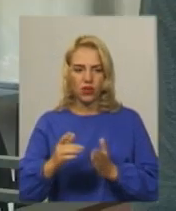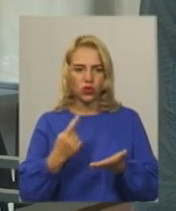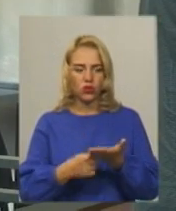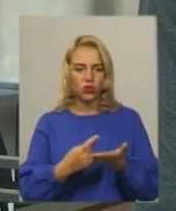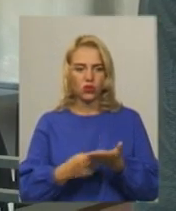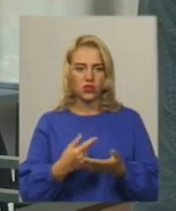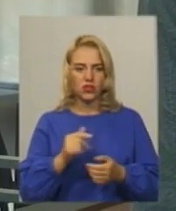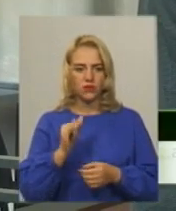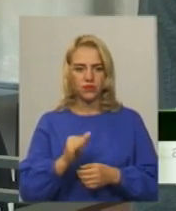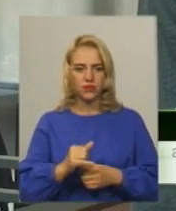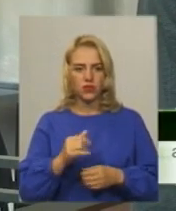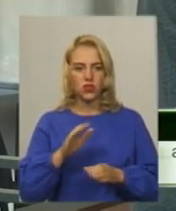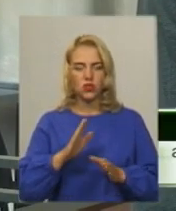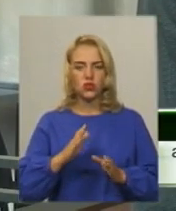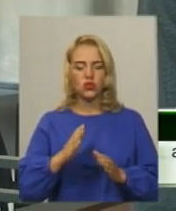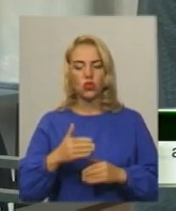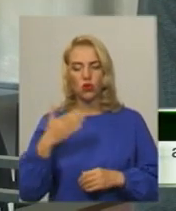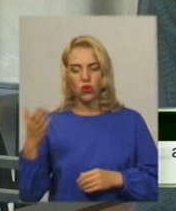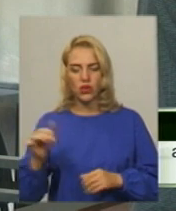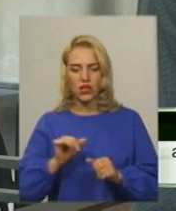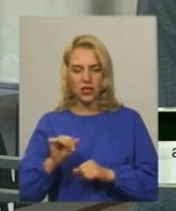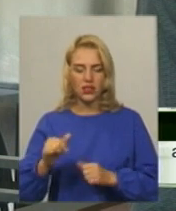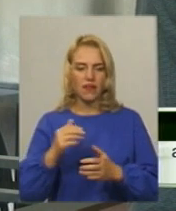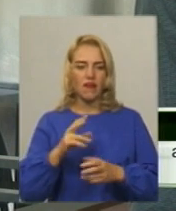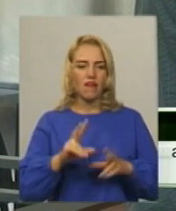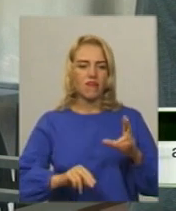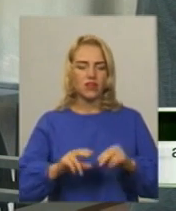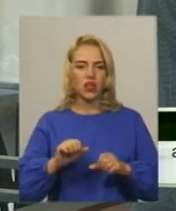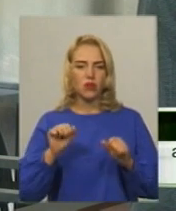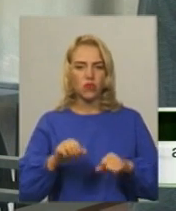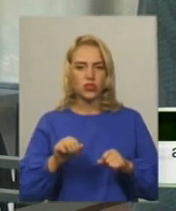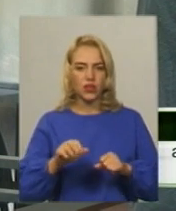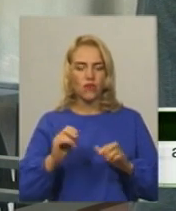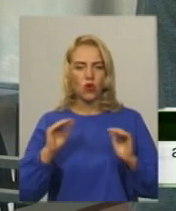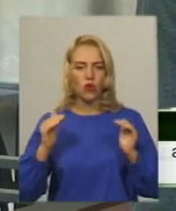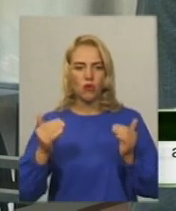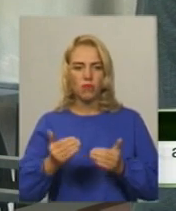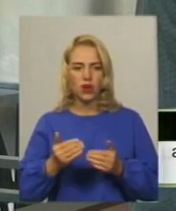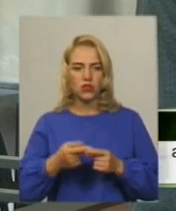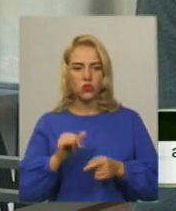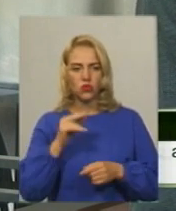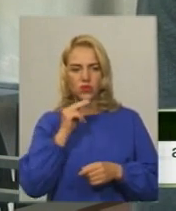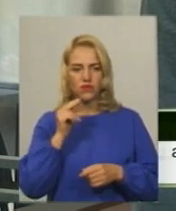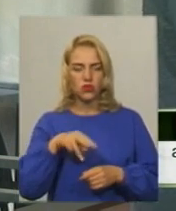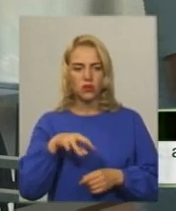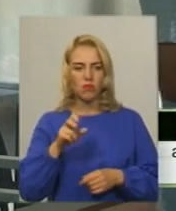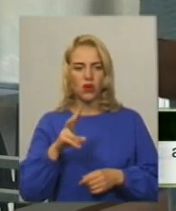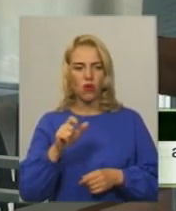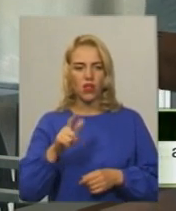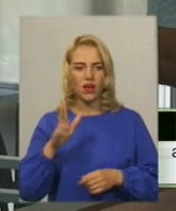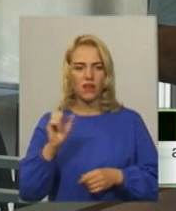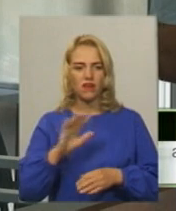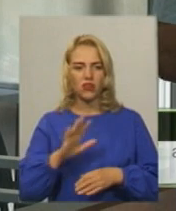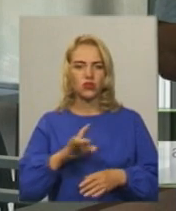Сторона захисту вважає можливим при дослідженні доказів обмежитись допитом обвинуваченого Миколаєва Щоб не